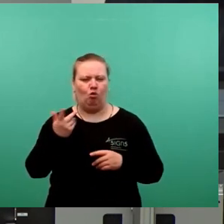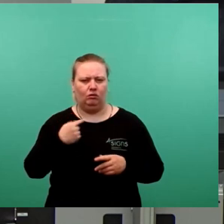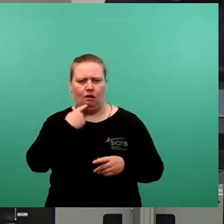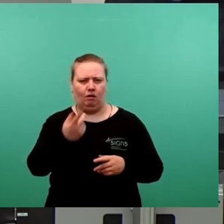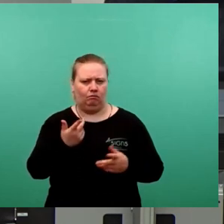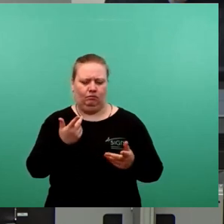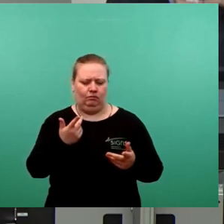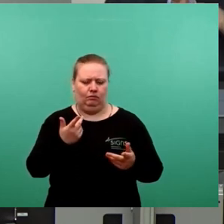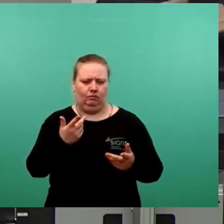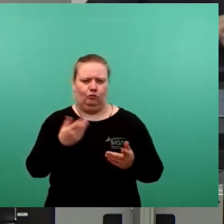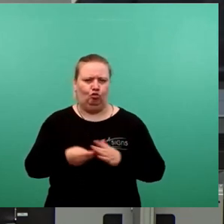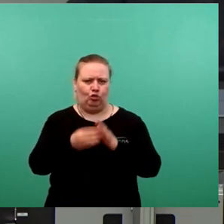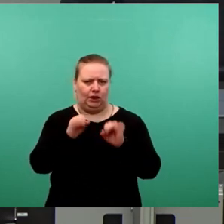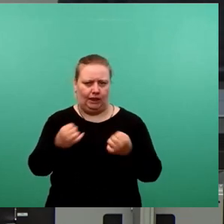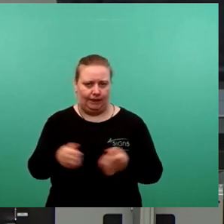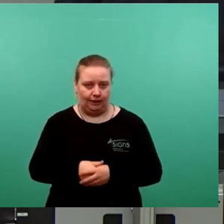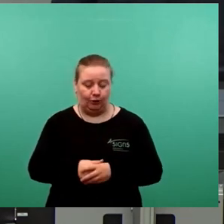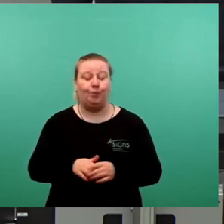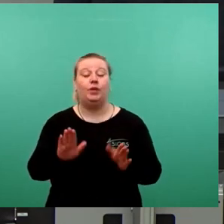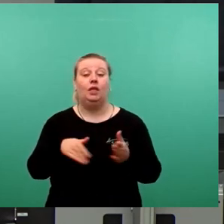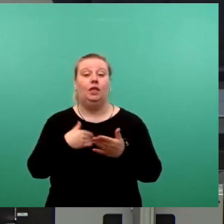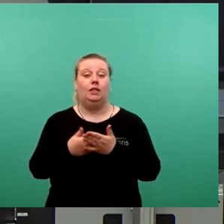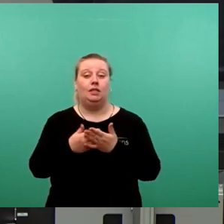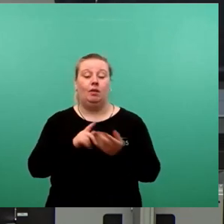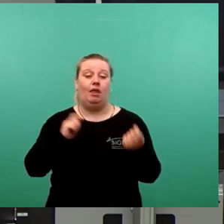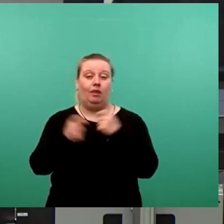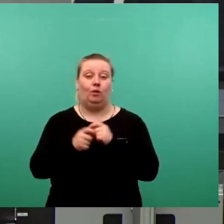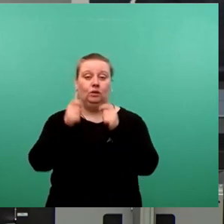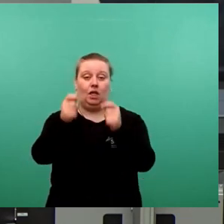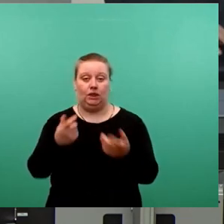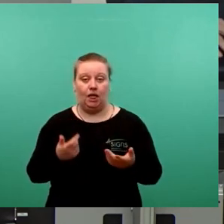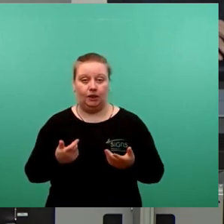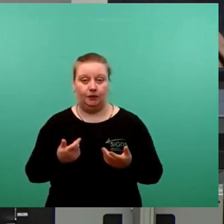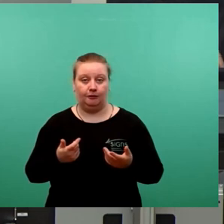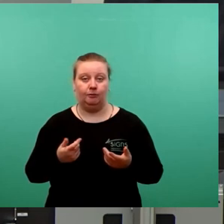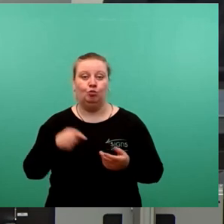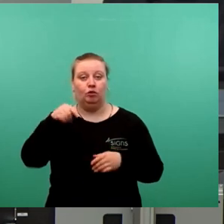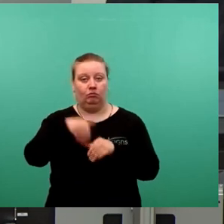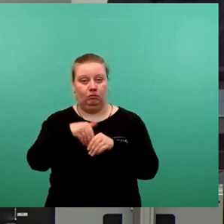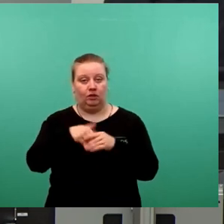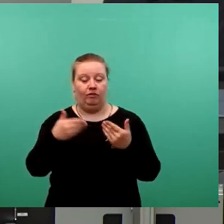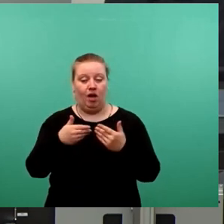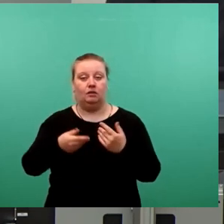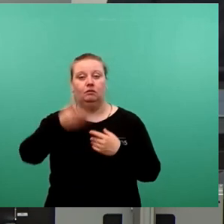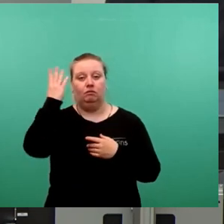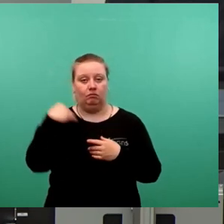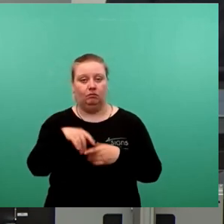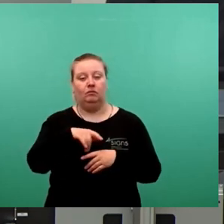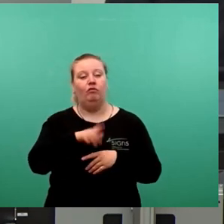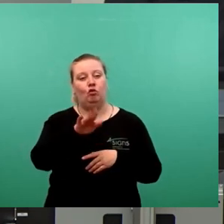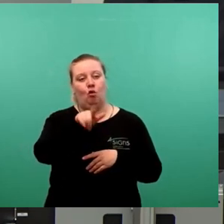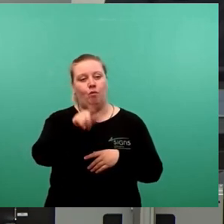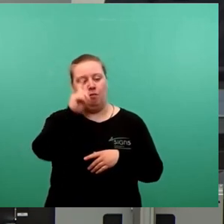natürlich nicht unterstützen können. Aus diesem Grund haben wir diesen Änderungseintrag eingebracht. Dieser soll zunächst die ursprüngliche DTO-Bürgermeisters wieder aufgreifen